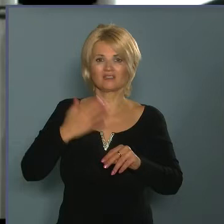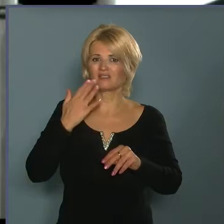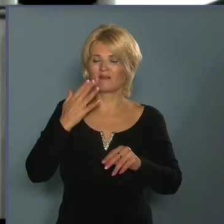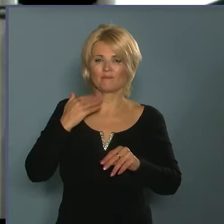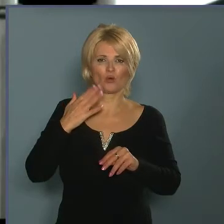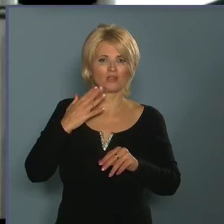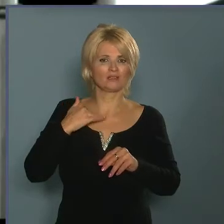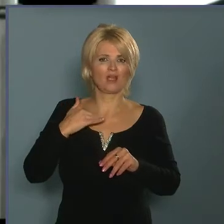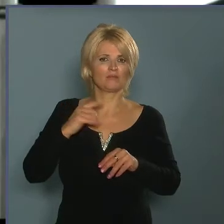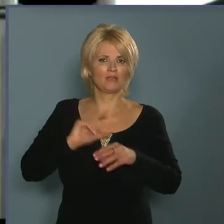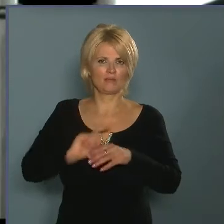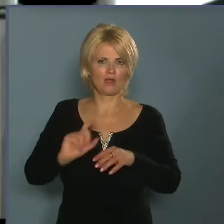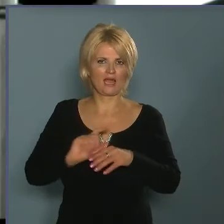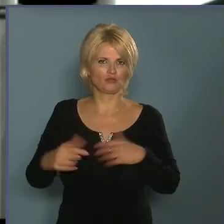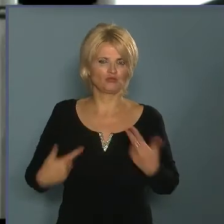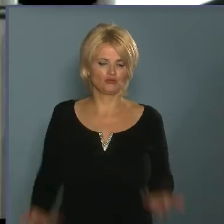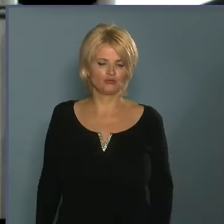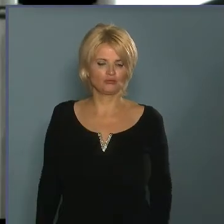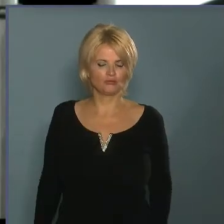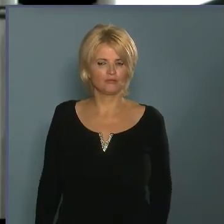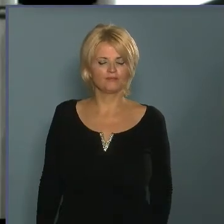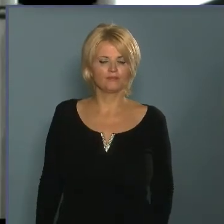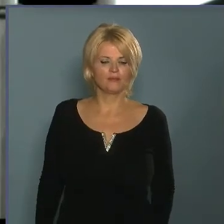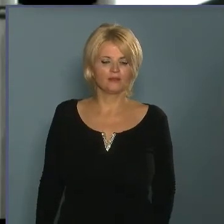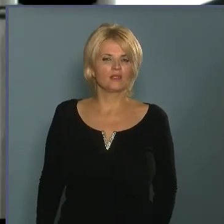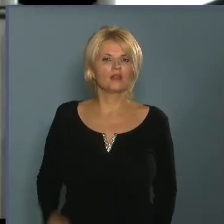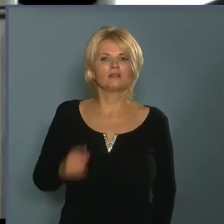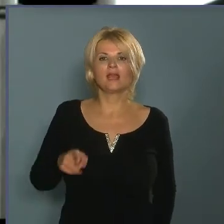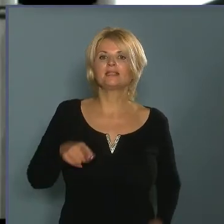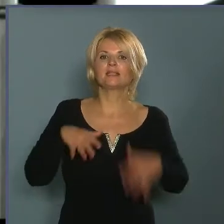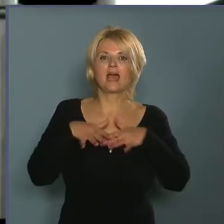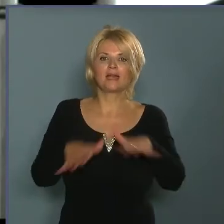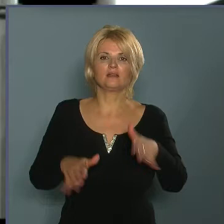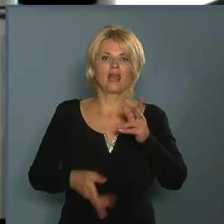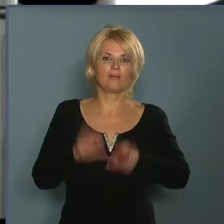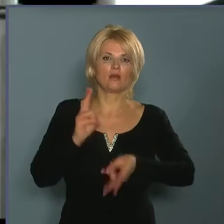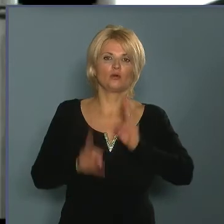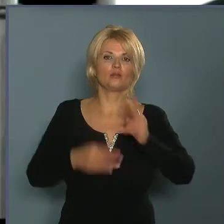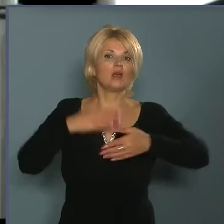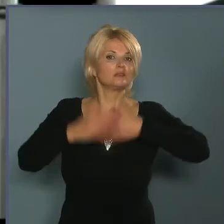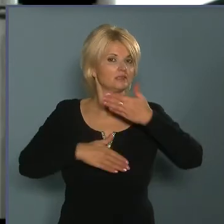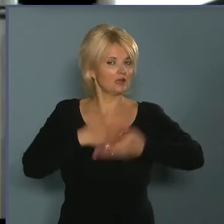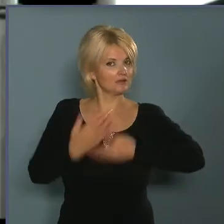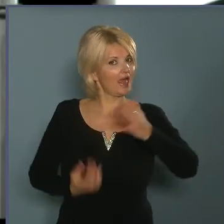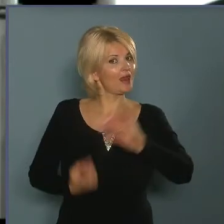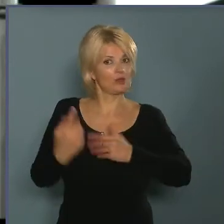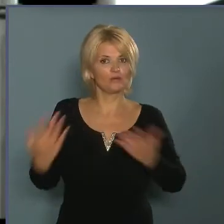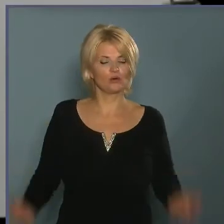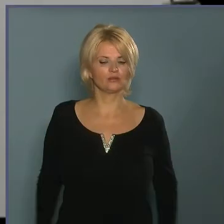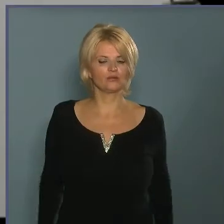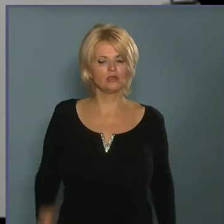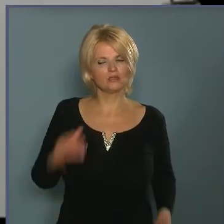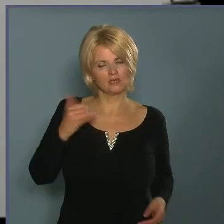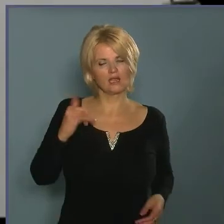voltam sáros ebben a dologban. Ez általában hogy zajlik? Szóval megesik az ilyen mostanában is?